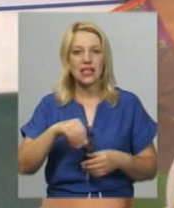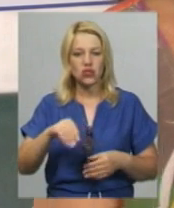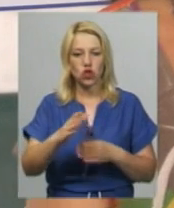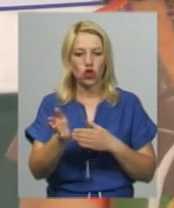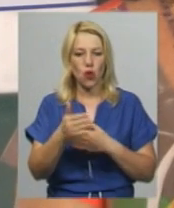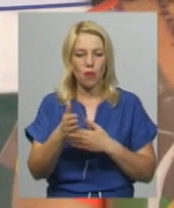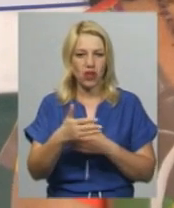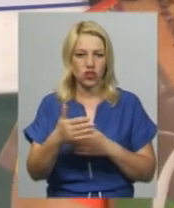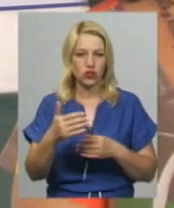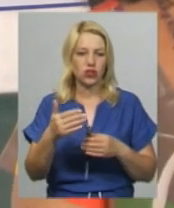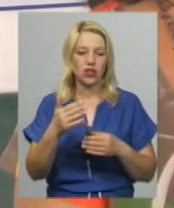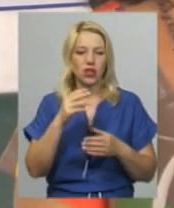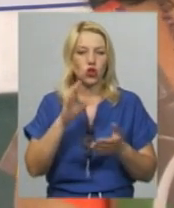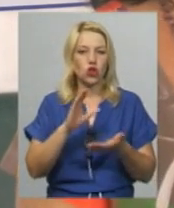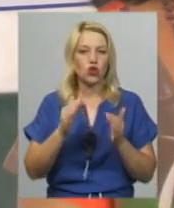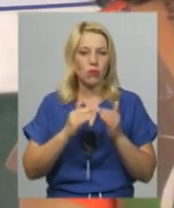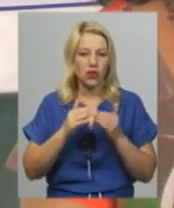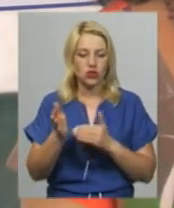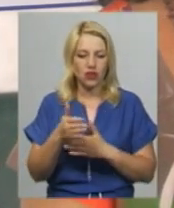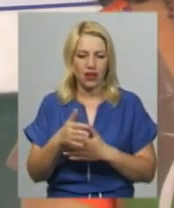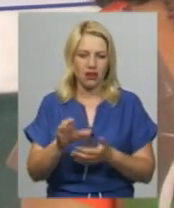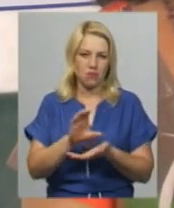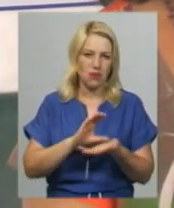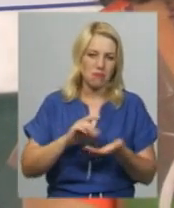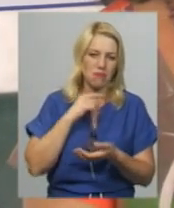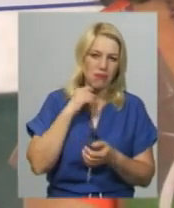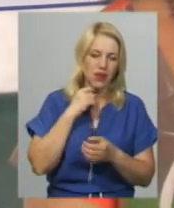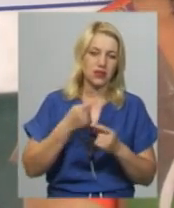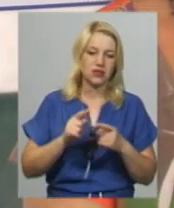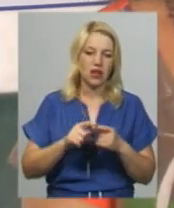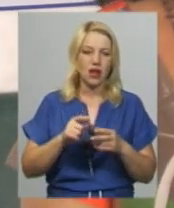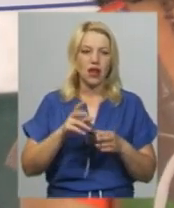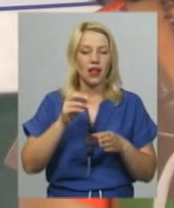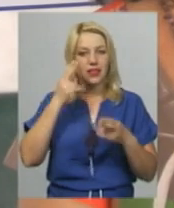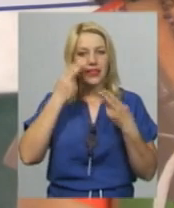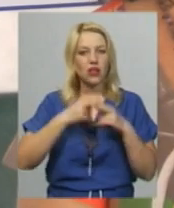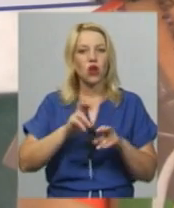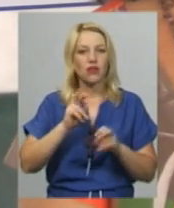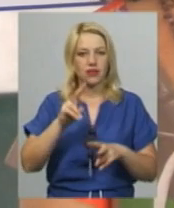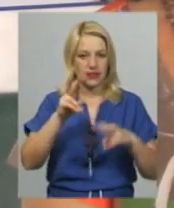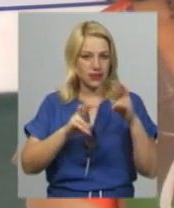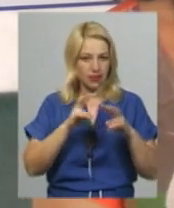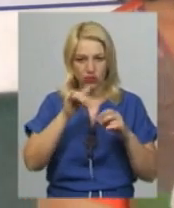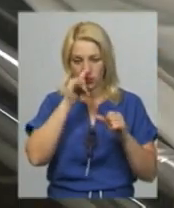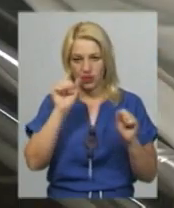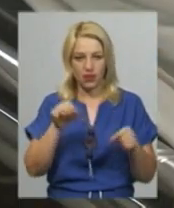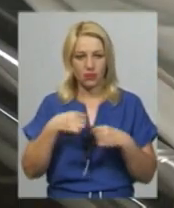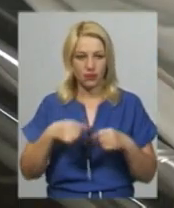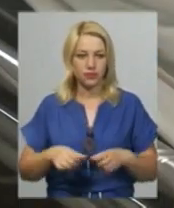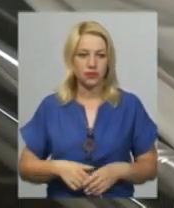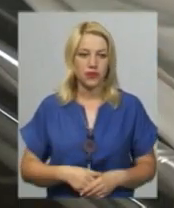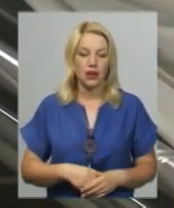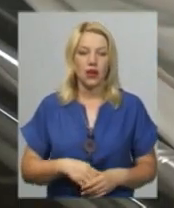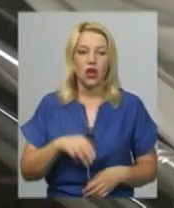умовах, тому що тут приготувати ці консерви з дотриманням технологій, як це робиться на виробництві, практично неможливо. Зоя